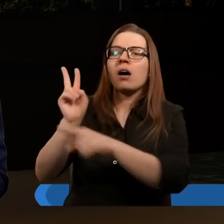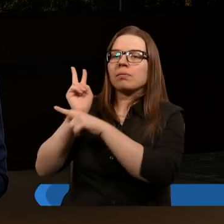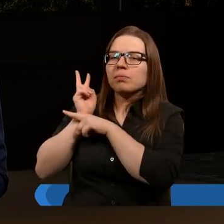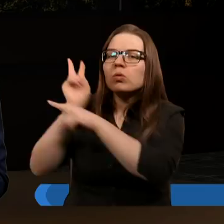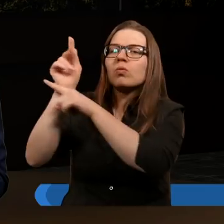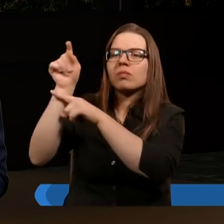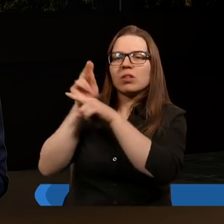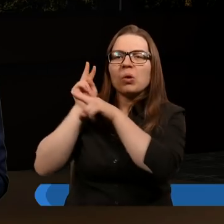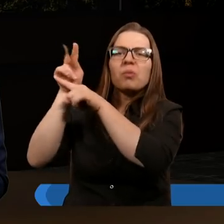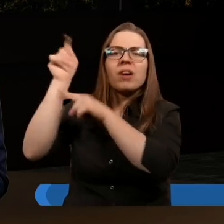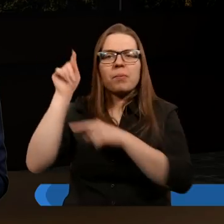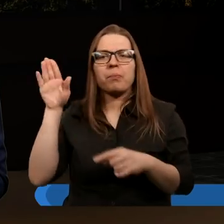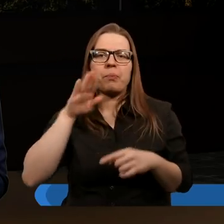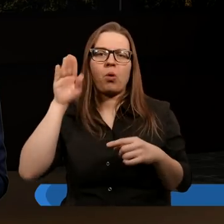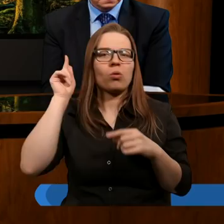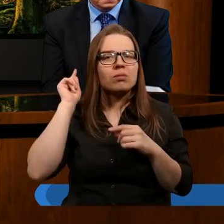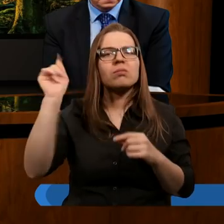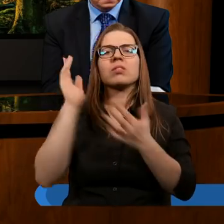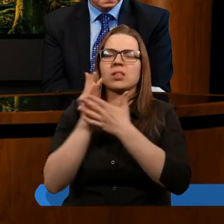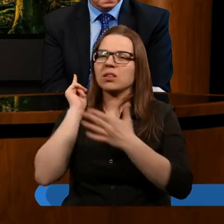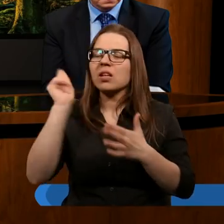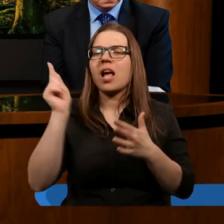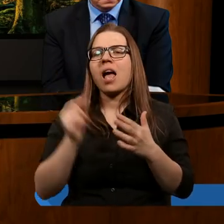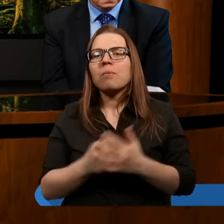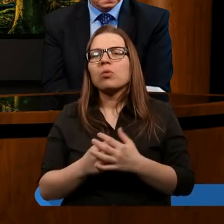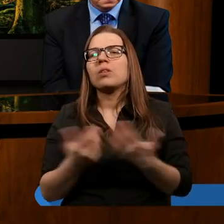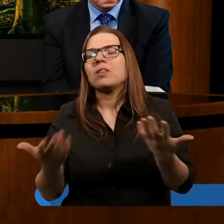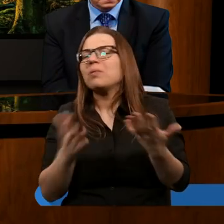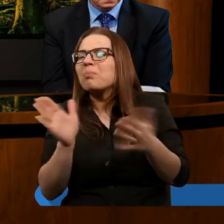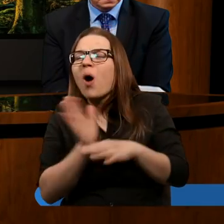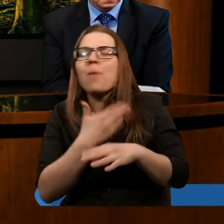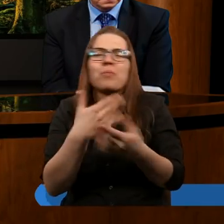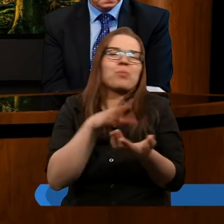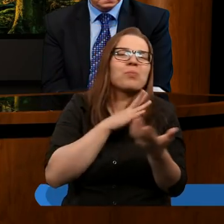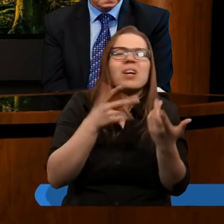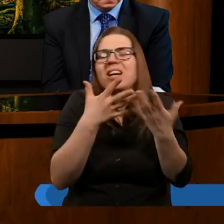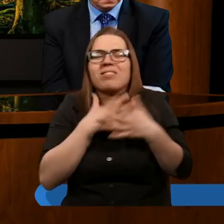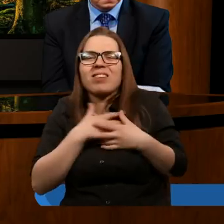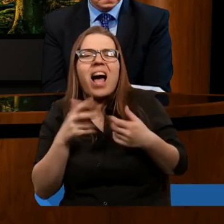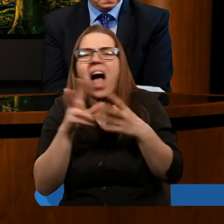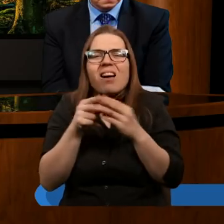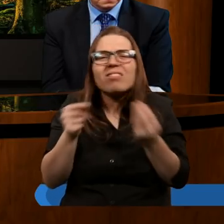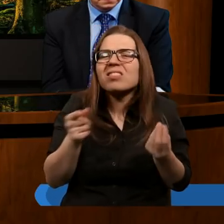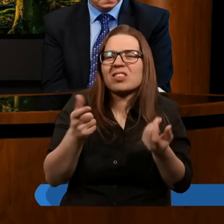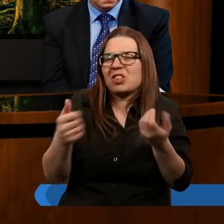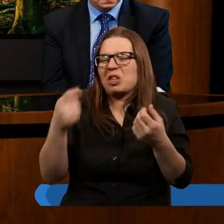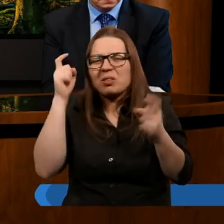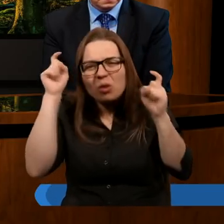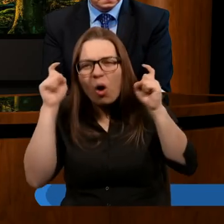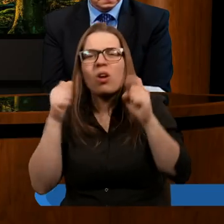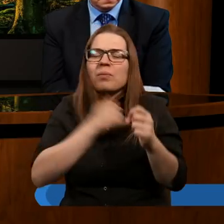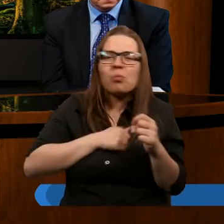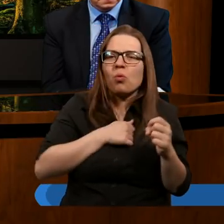I w tym czasie pomimo tego, że tak strasznie wygląda, że tak jest no śmierć szare, siwe, strach,